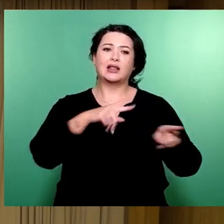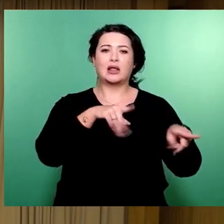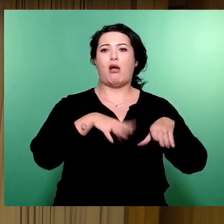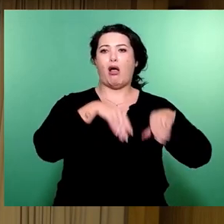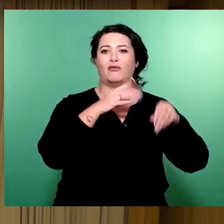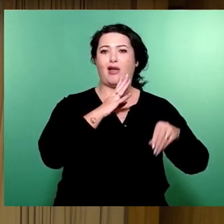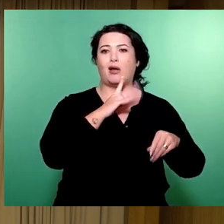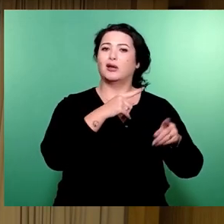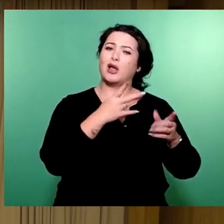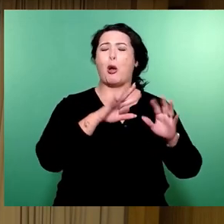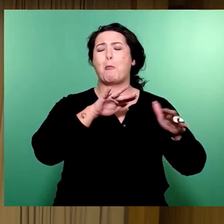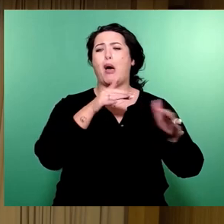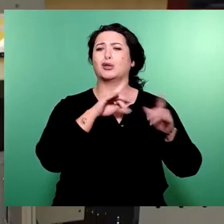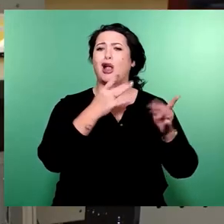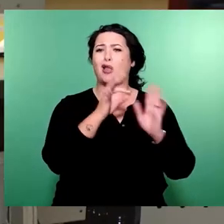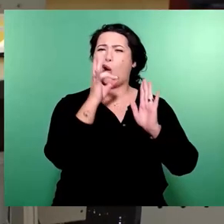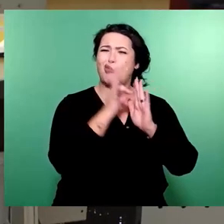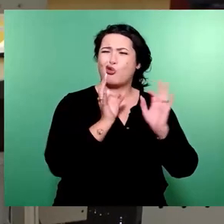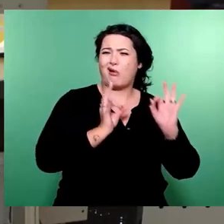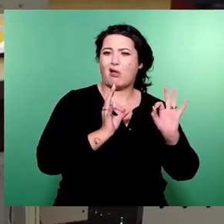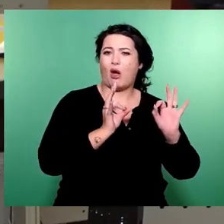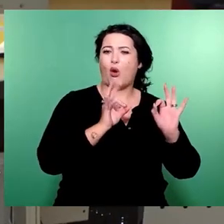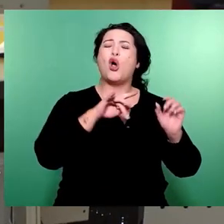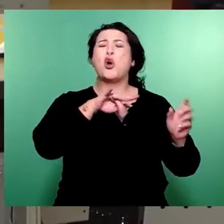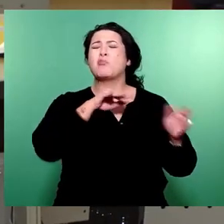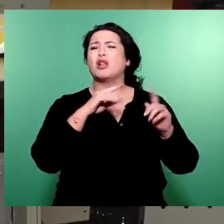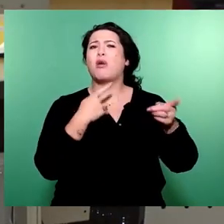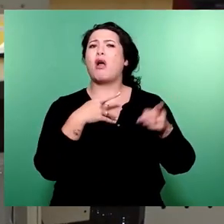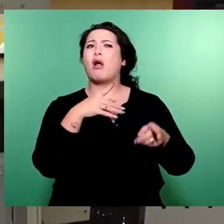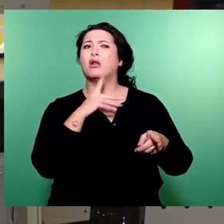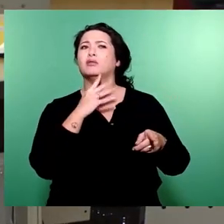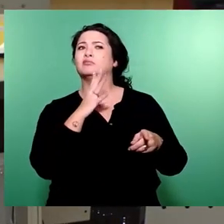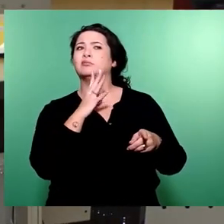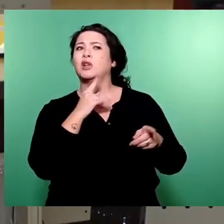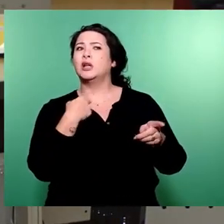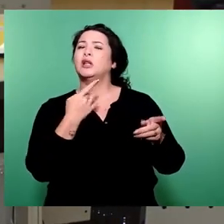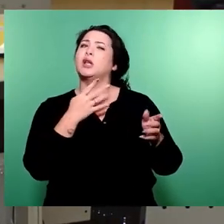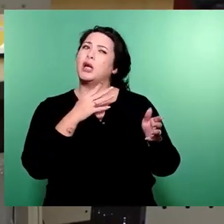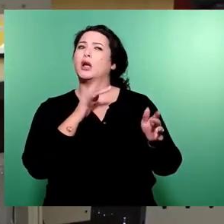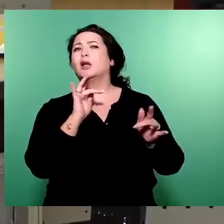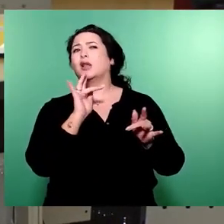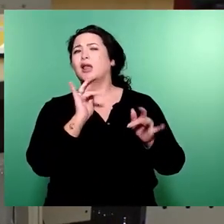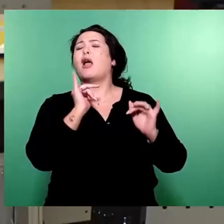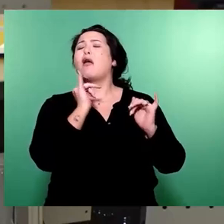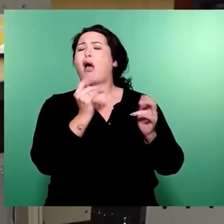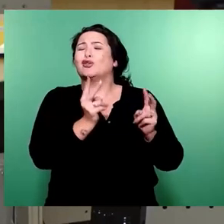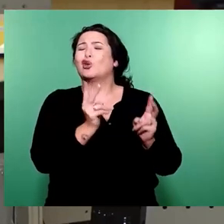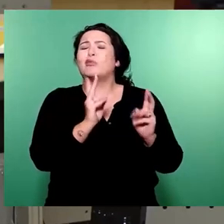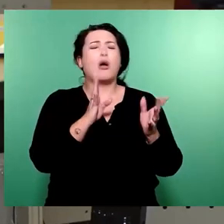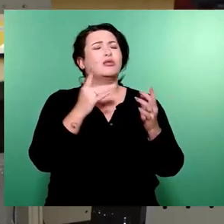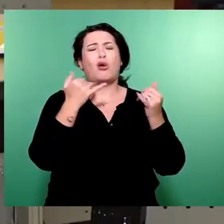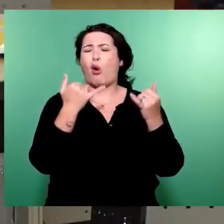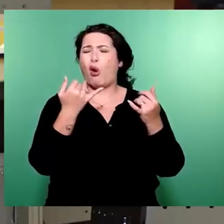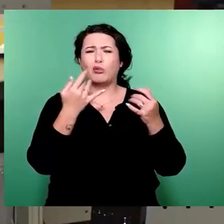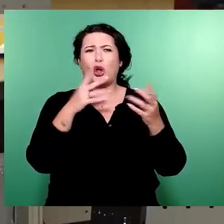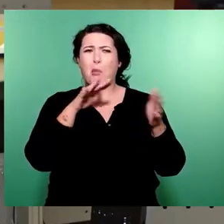Punkt genau und dann sitze ich in meiner Reihe und denke, ja, da ist schon was dran an der Kritik, die sie sagen und manchmal ist es einfach unterirdisch und heute ist es unterirdisch.